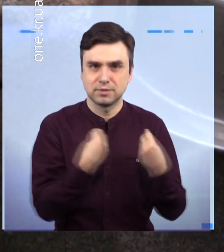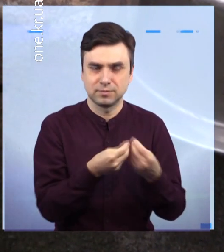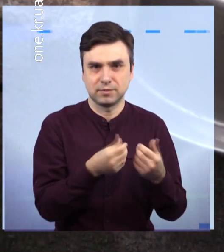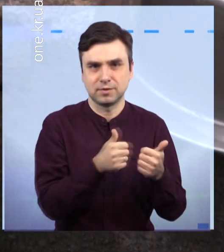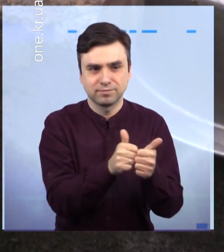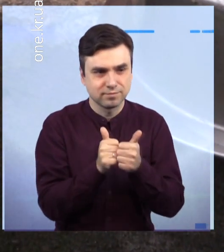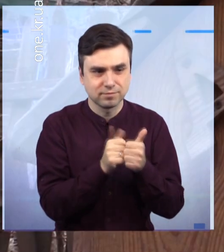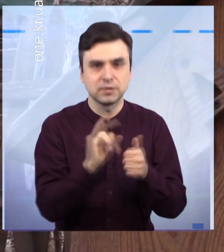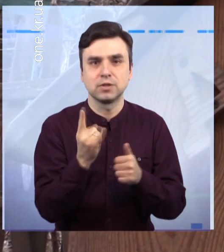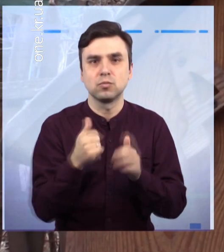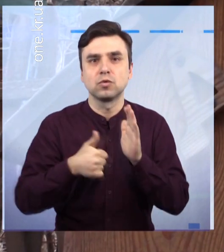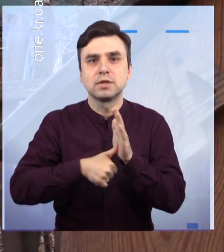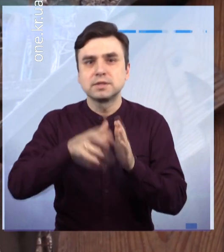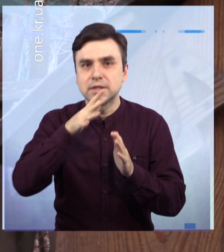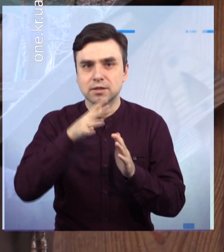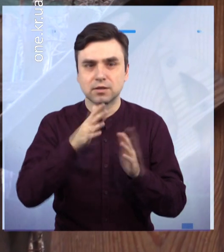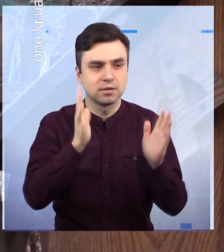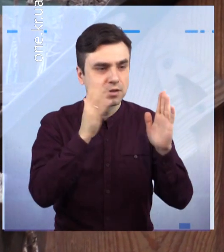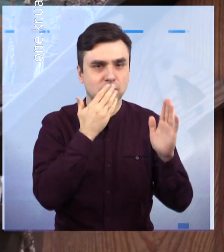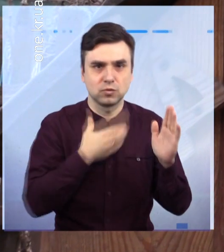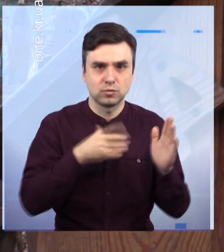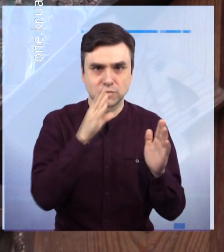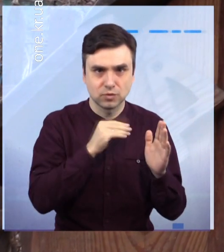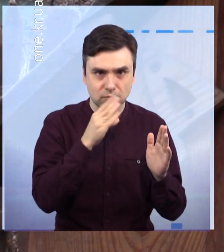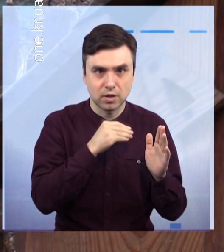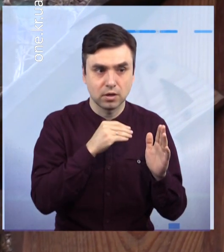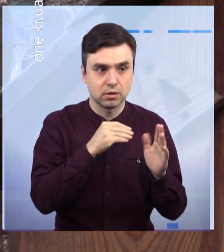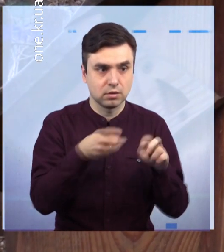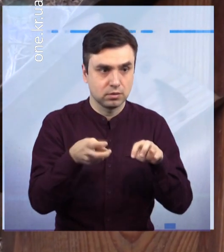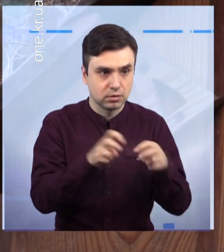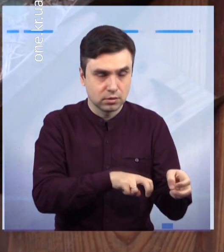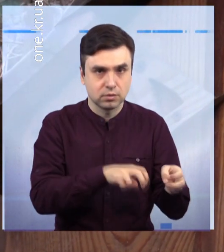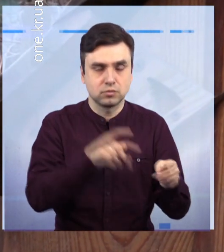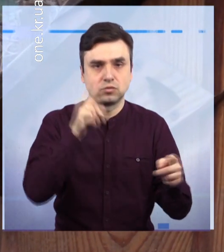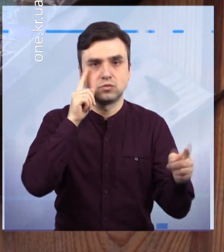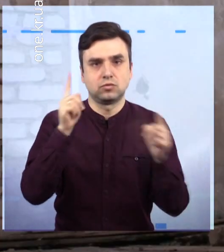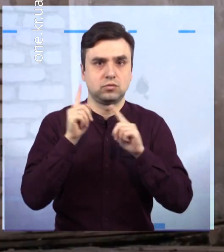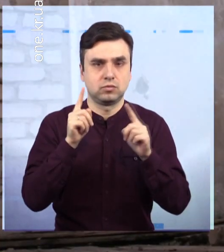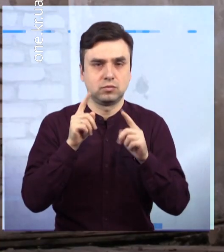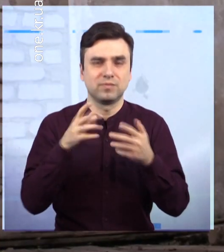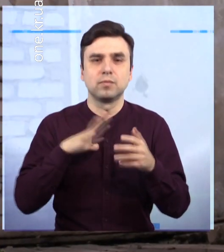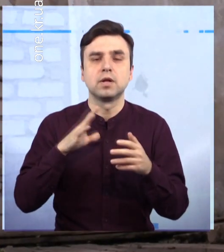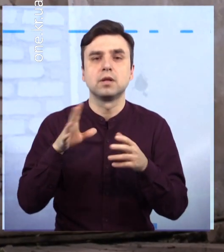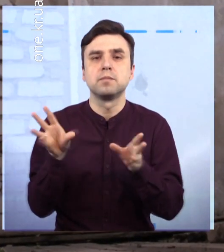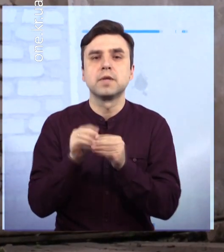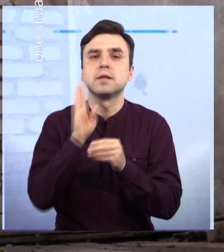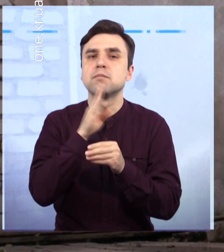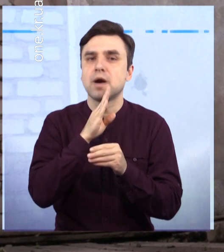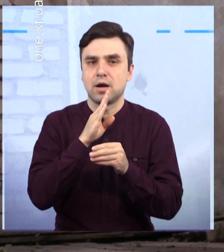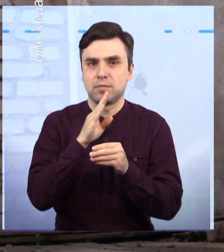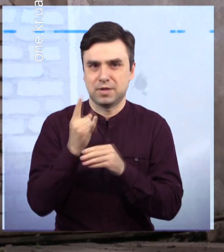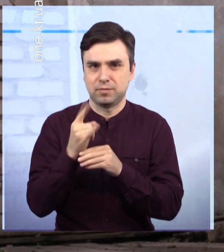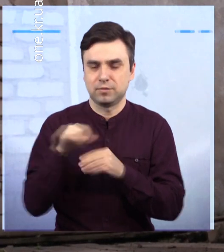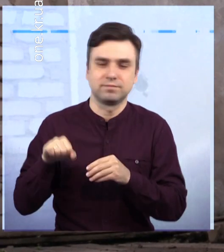Цього разу вбивчими сердельки виявилися для ще одного кота та чотирилапого джека – теж породи вівчарка. У родині, що мешкає у цьому